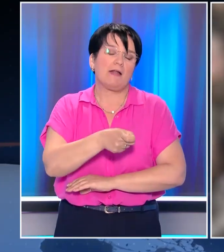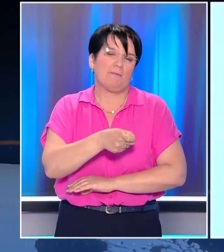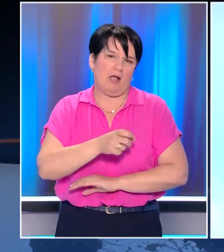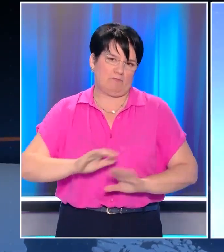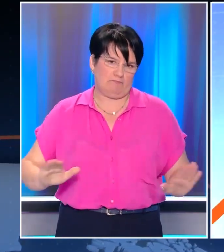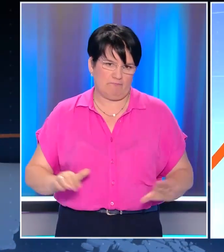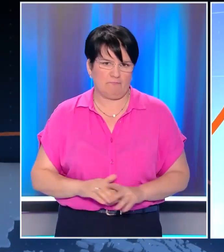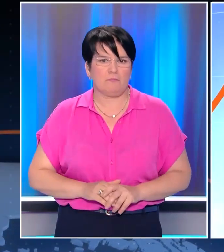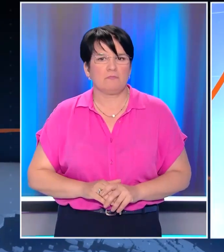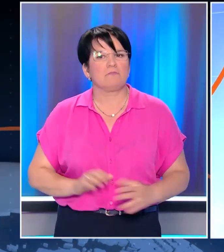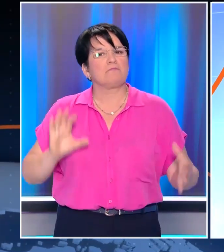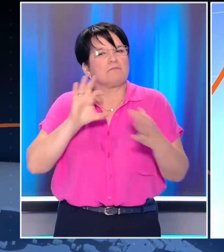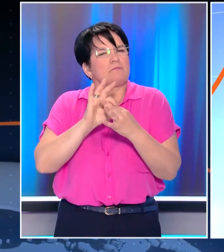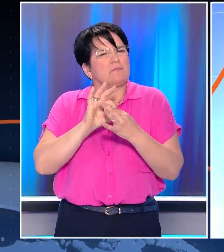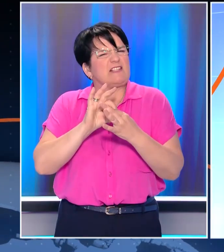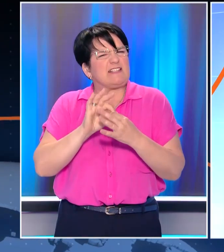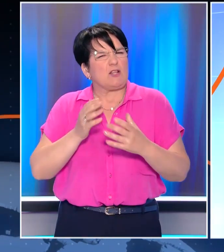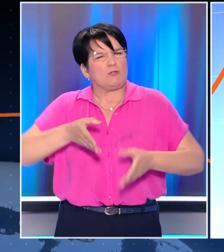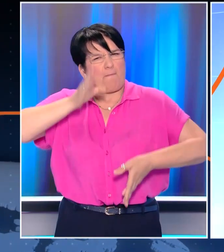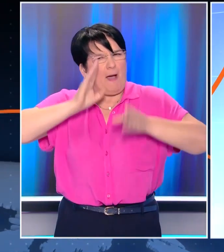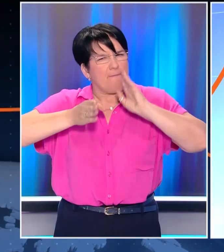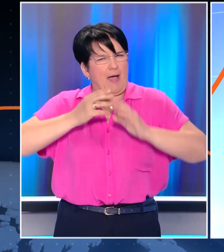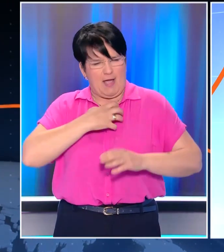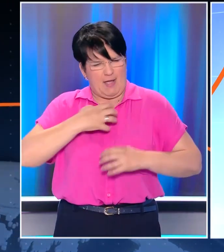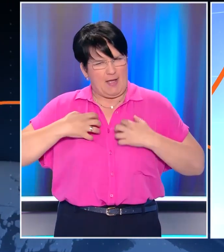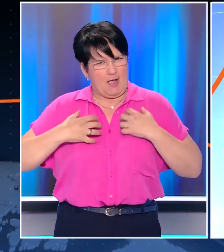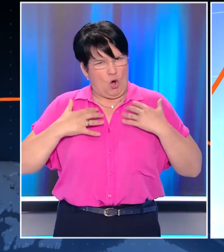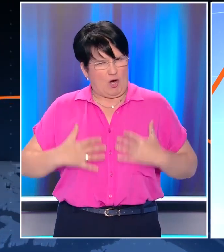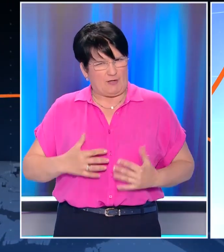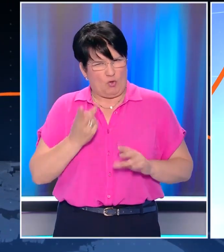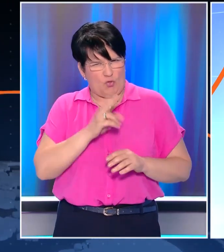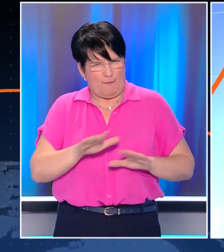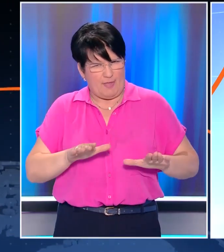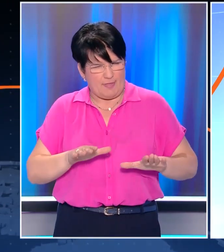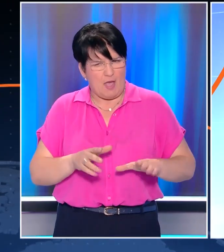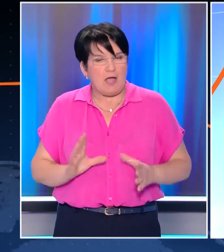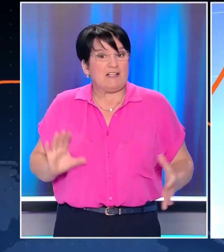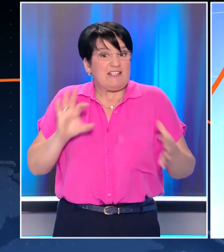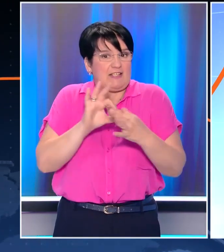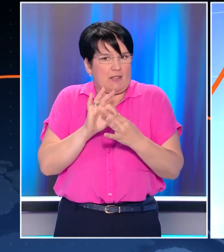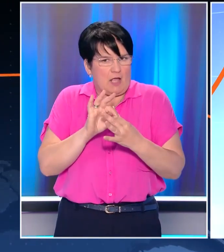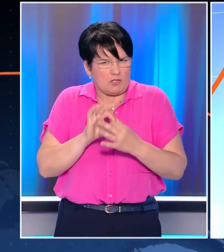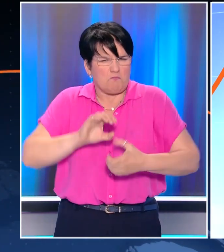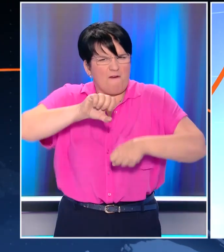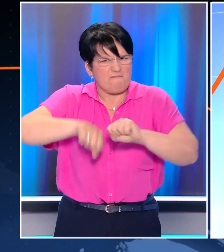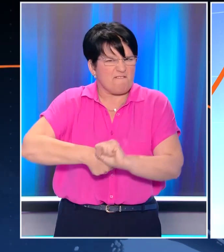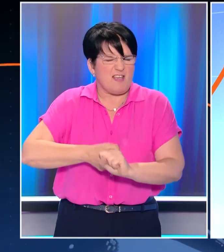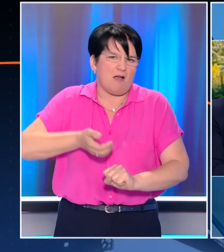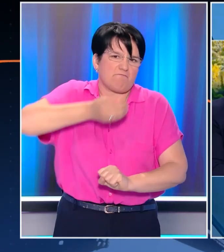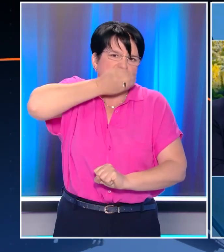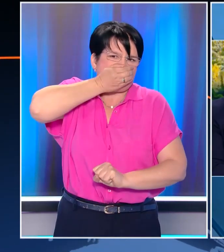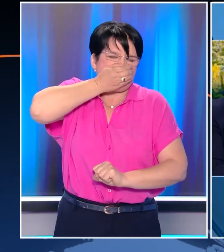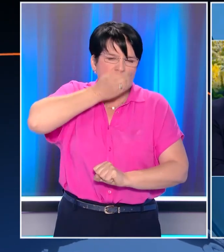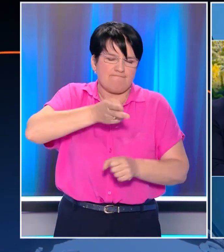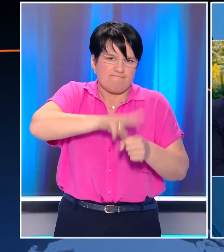ενέργεια. Ο συνδυαστικός αποκλεισμός παθολογικών αιτιών θανάτου οδηγεί σύμφωνα και πάλι με τη μεθοδολογία εργασίας στο βίαιο μηχανισμό θανάτου.